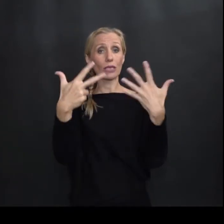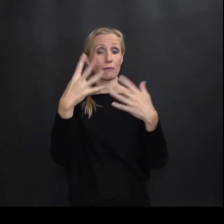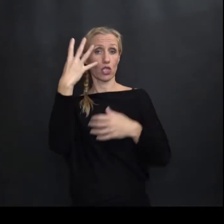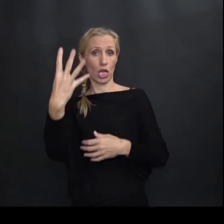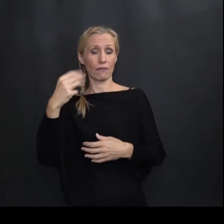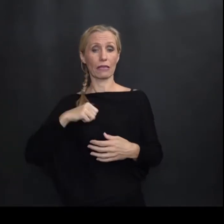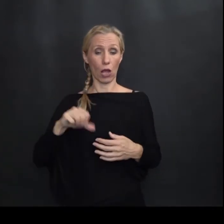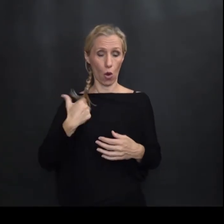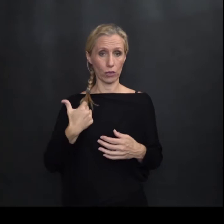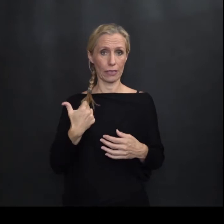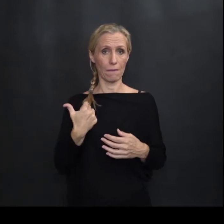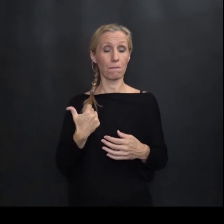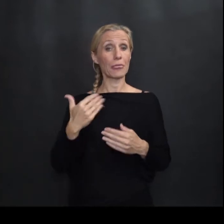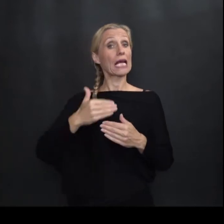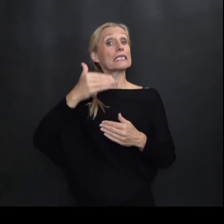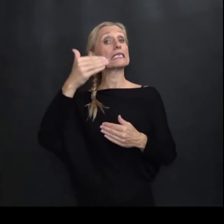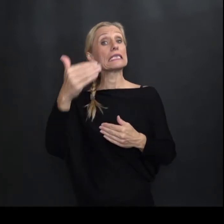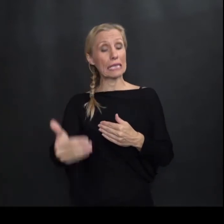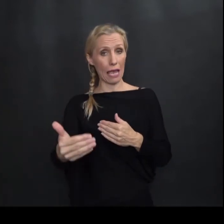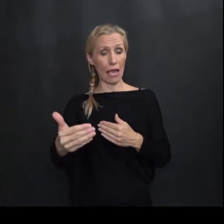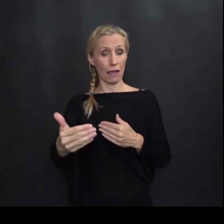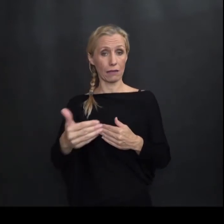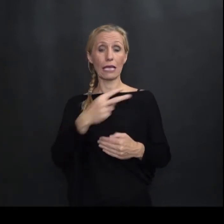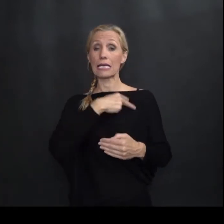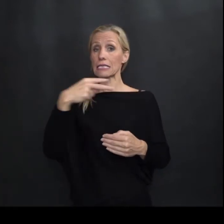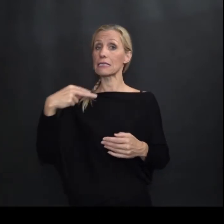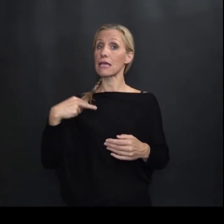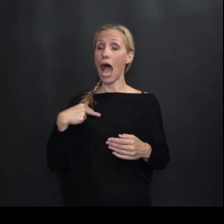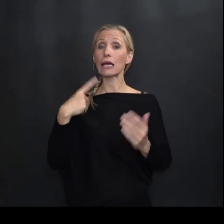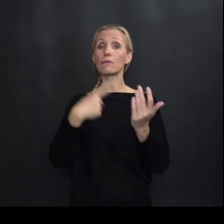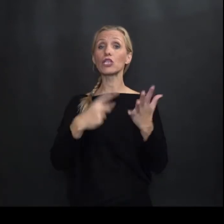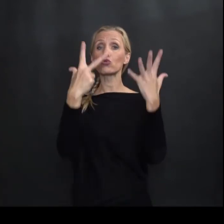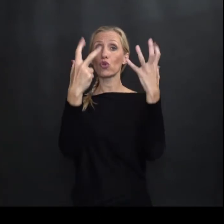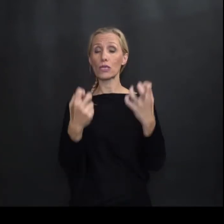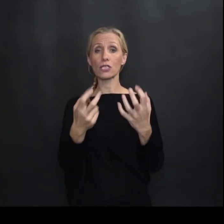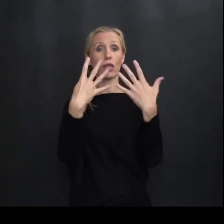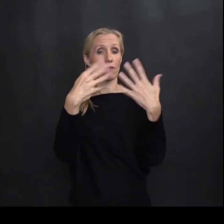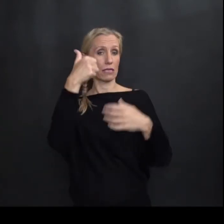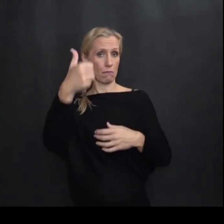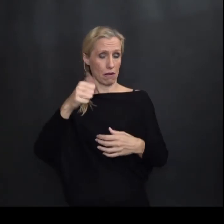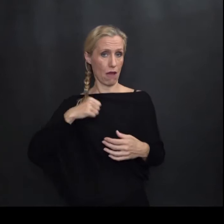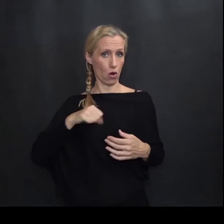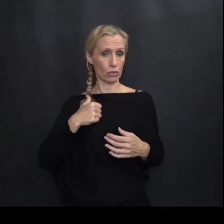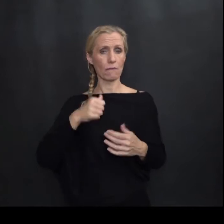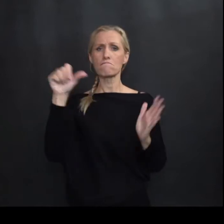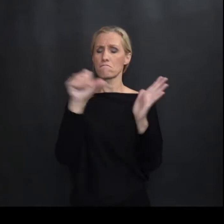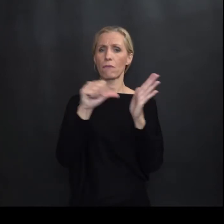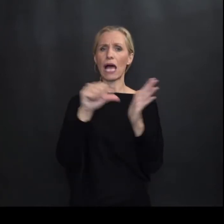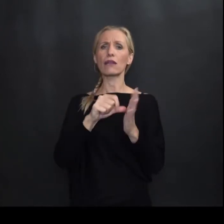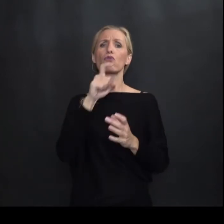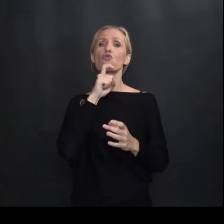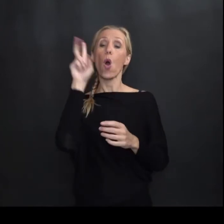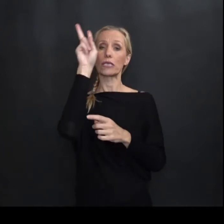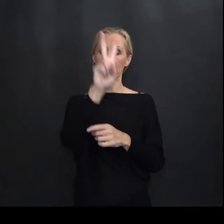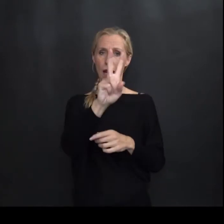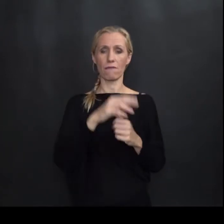1884. godine Zatim je uslijedio Zagreb 1891. godine Naravno to je